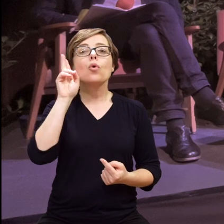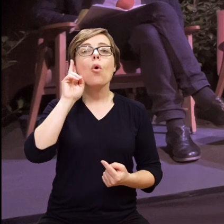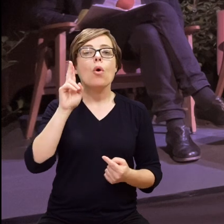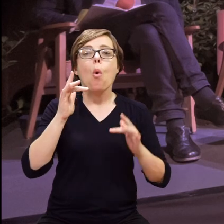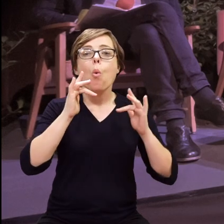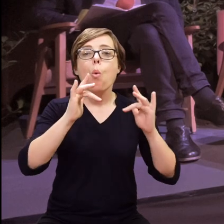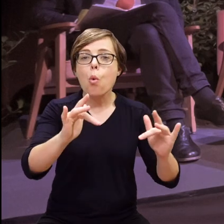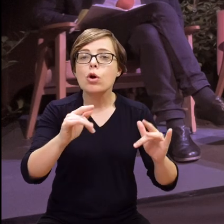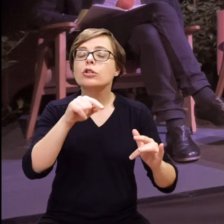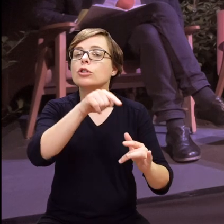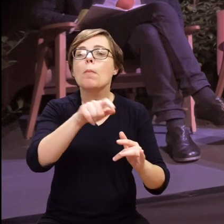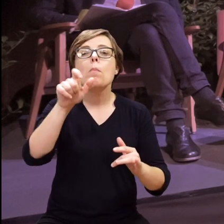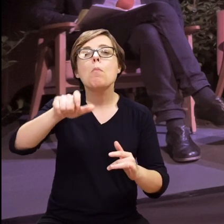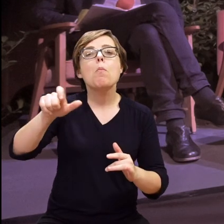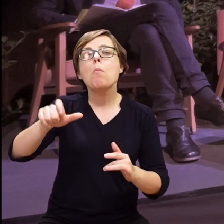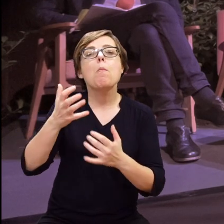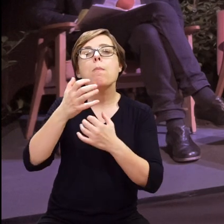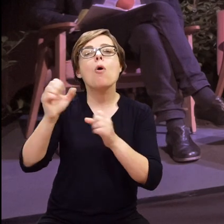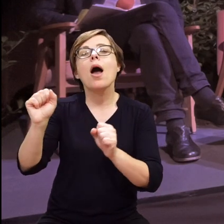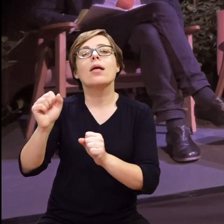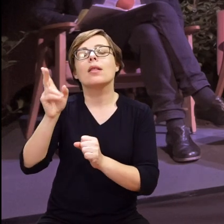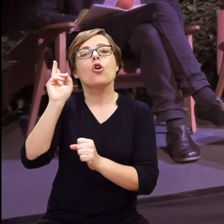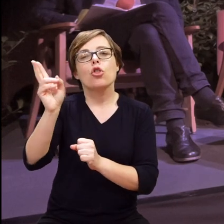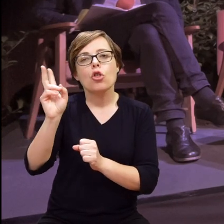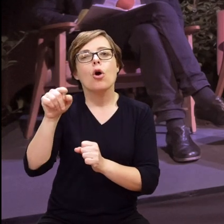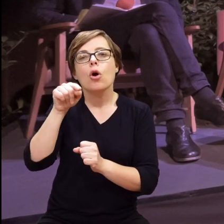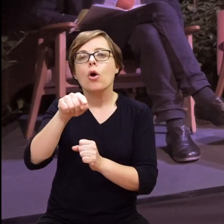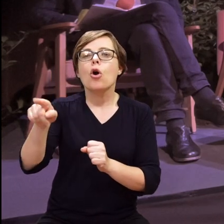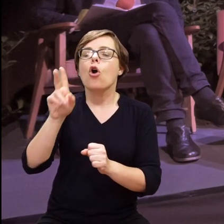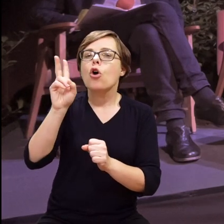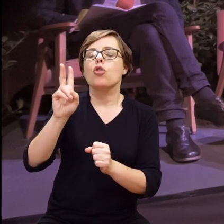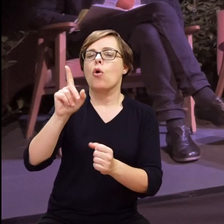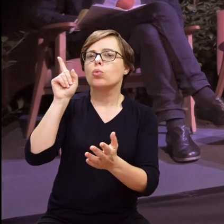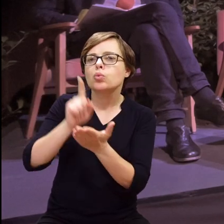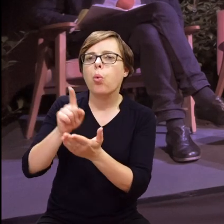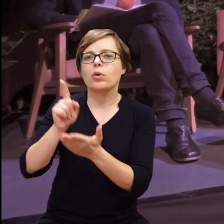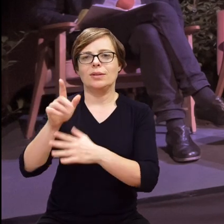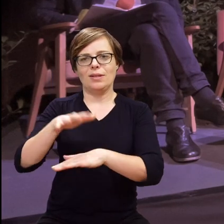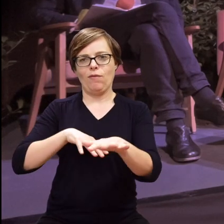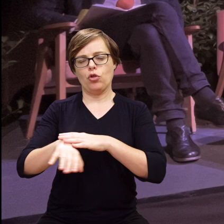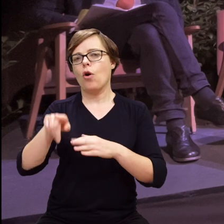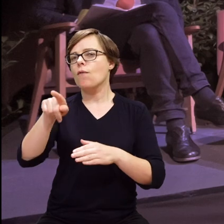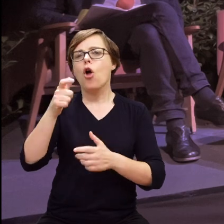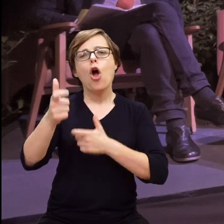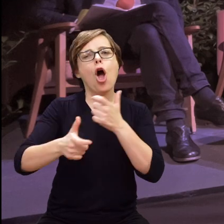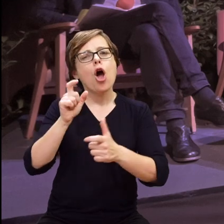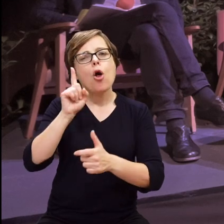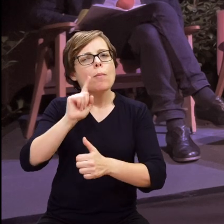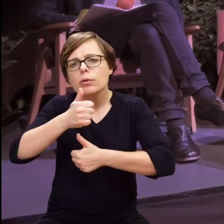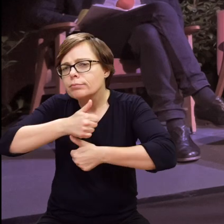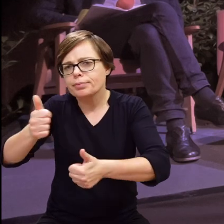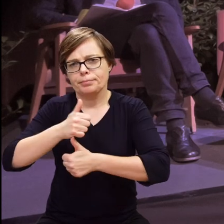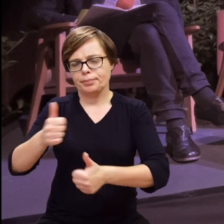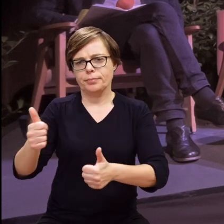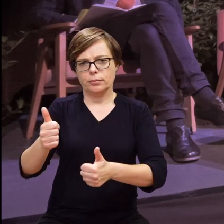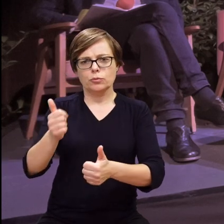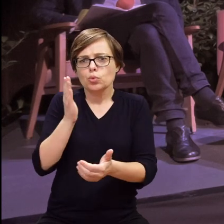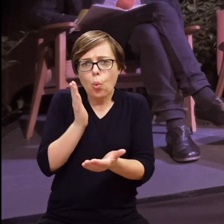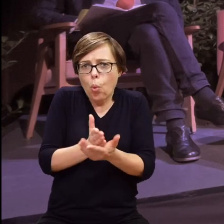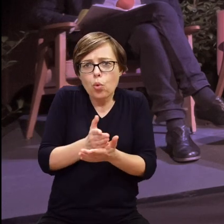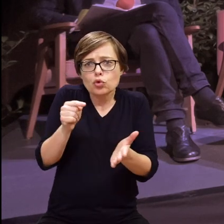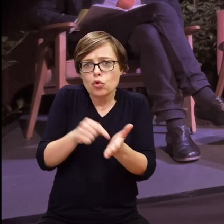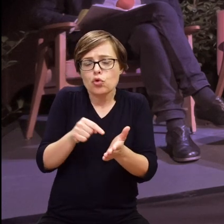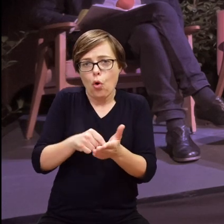że bohaterami Głuszy są też osoby, które osiągały po prostu liczne sukcesy zawodowe, robią świetne rzeczy.